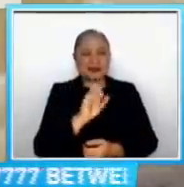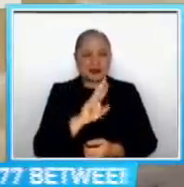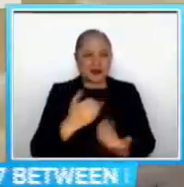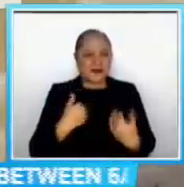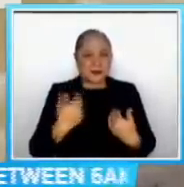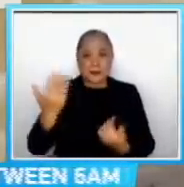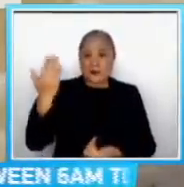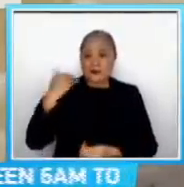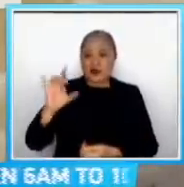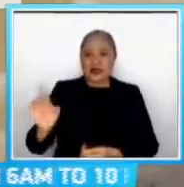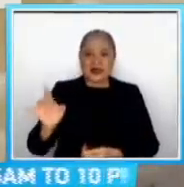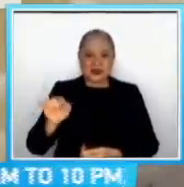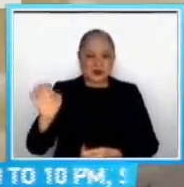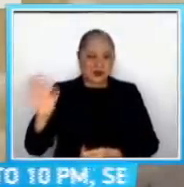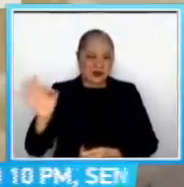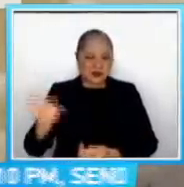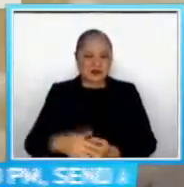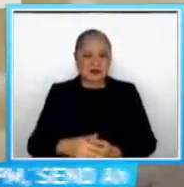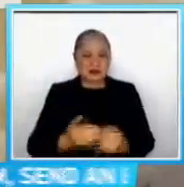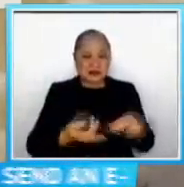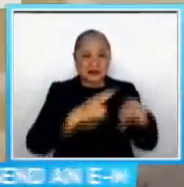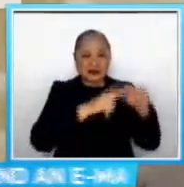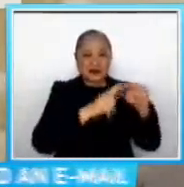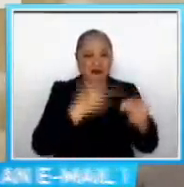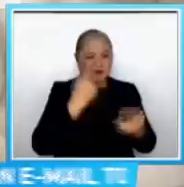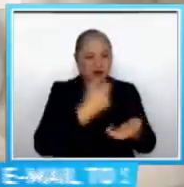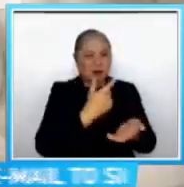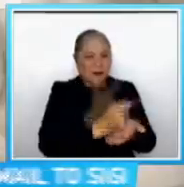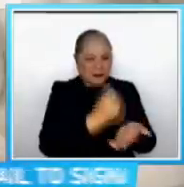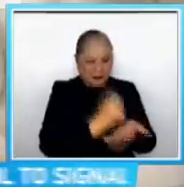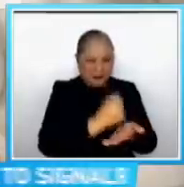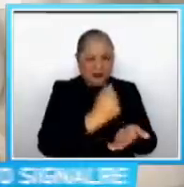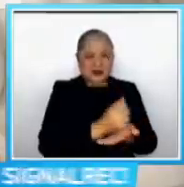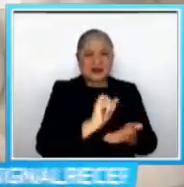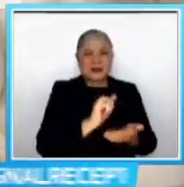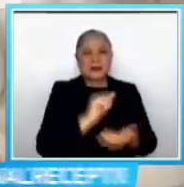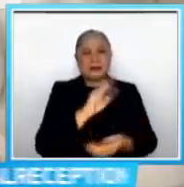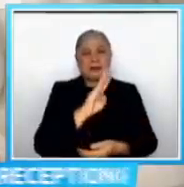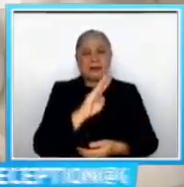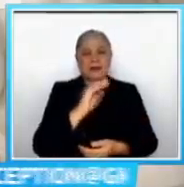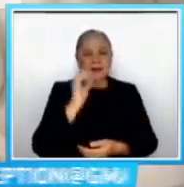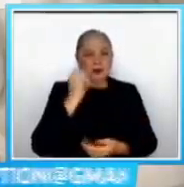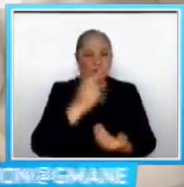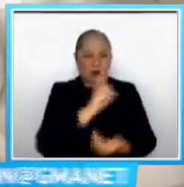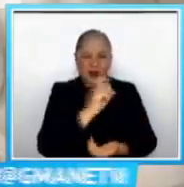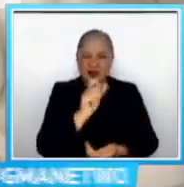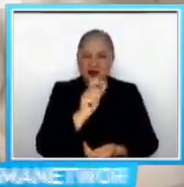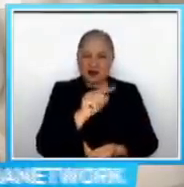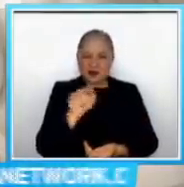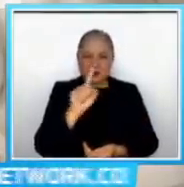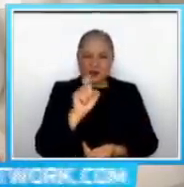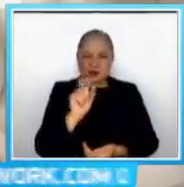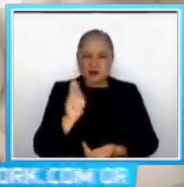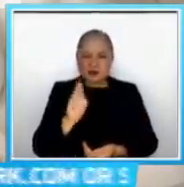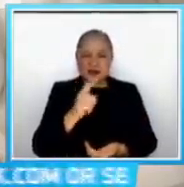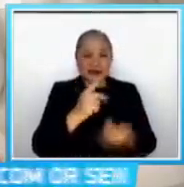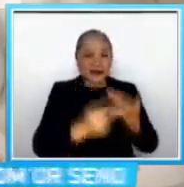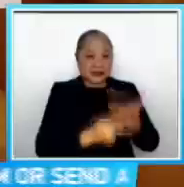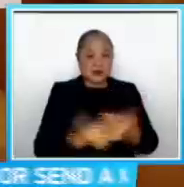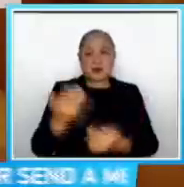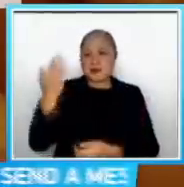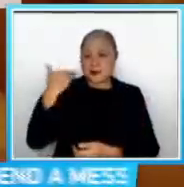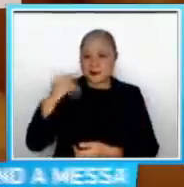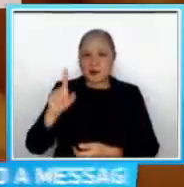Tumaas rin ang presyo ng mga panggisa Gaya ng bawang na nasa 100 to 120 pesos per kilo Dati nasa 100